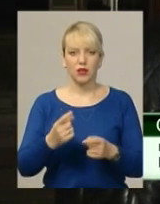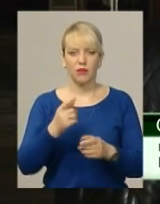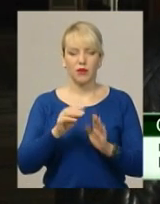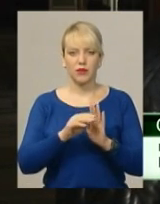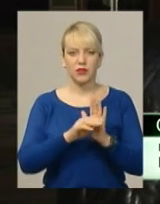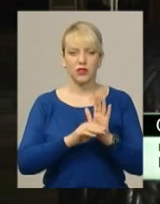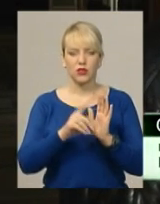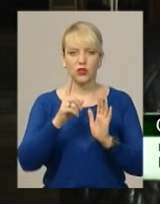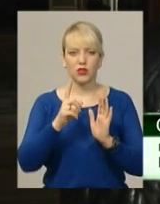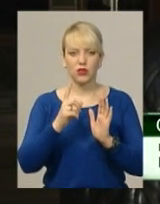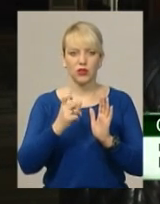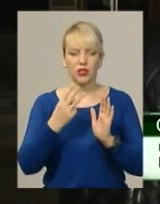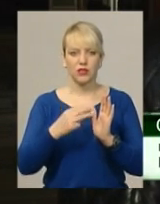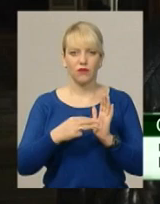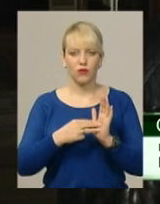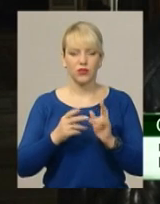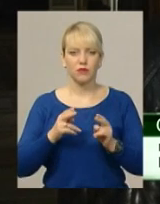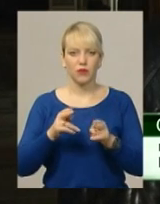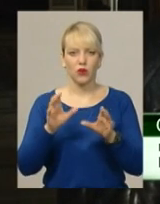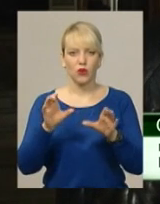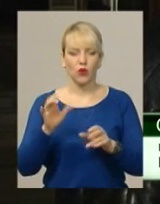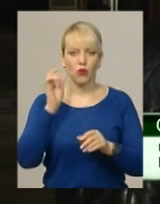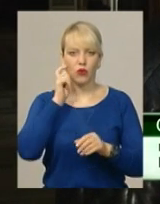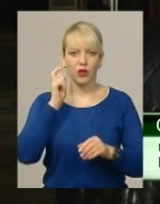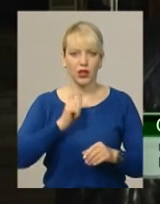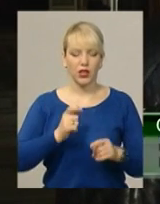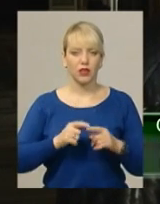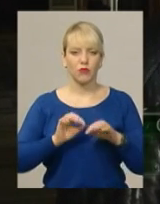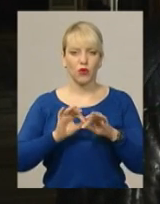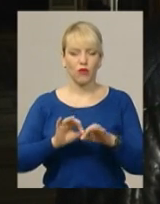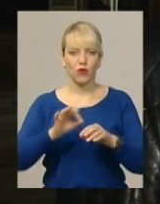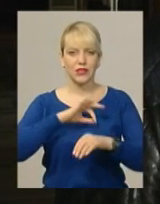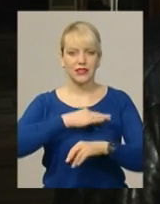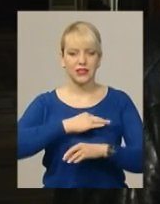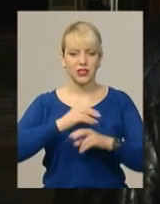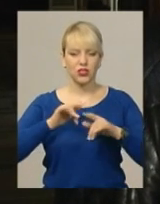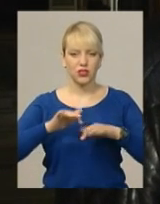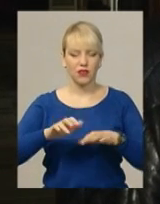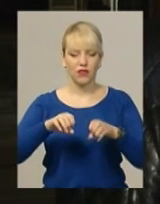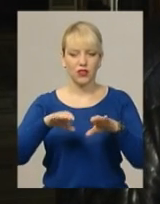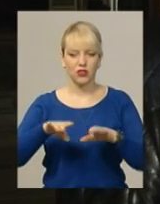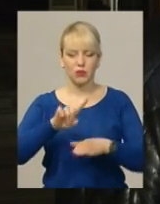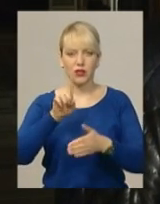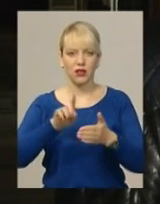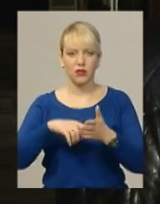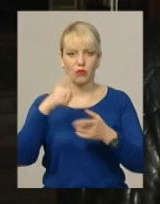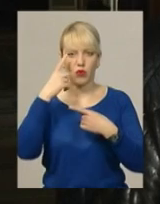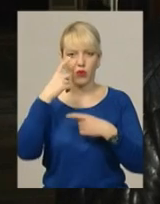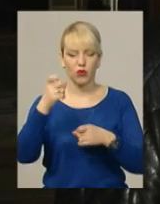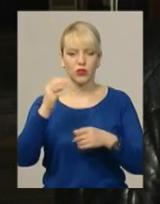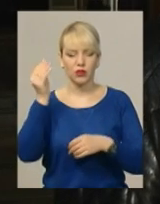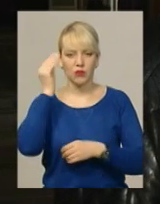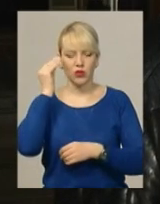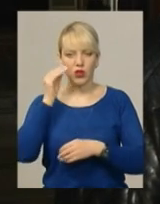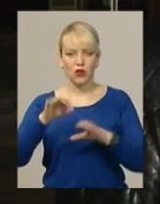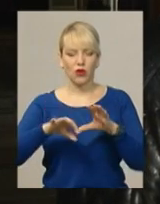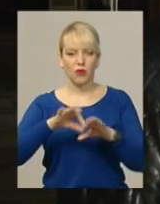КПК України. Проводяться першочергові слідчі дії, вирішується питання про оголошення підозри та обрання